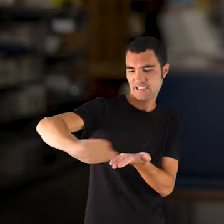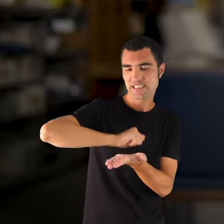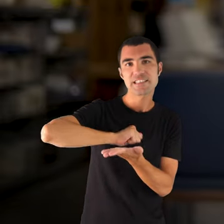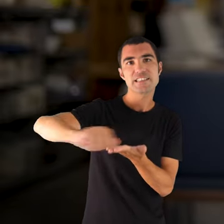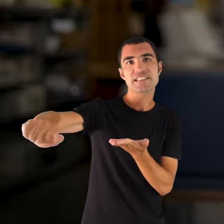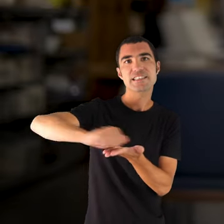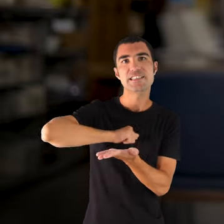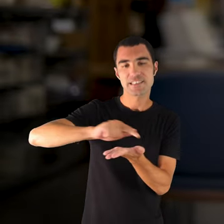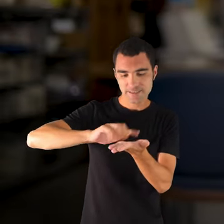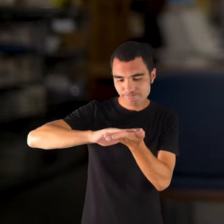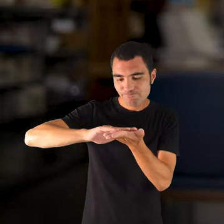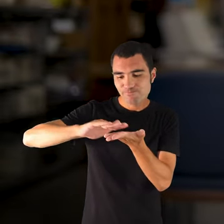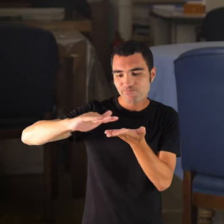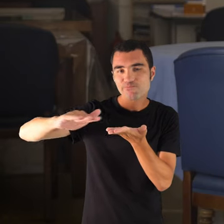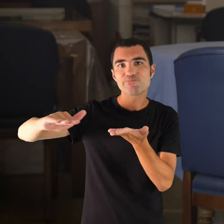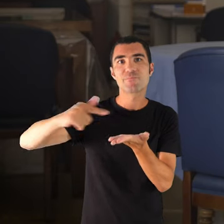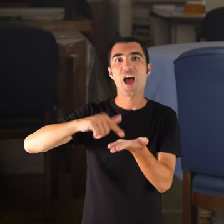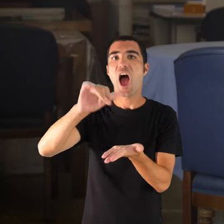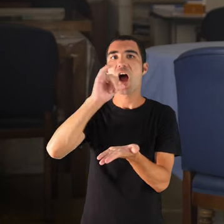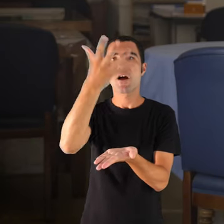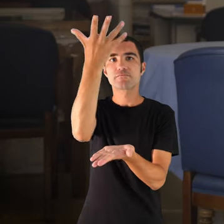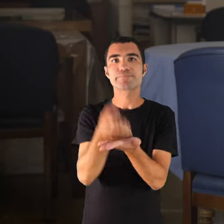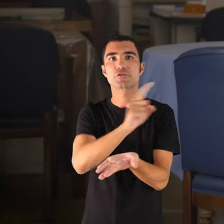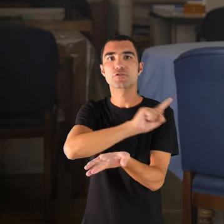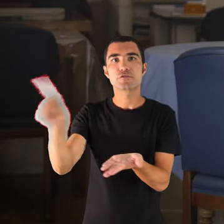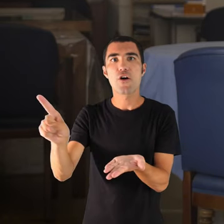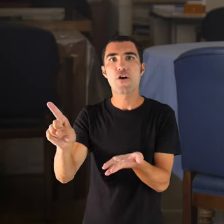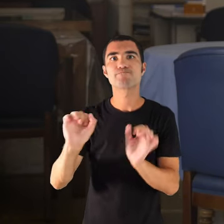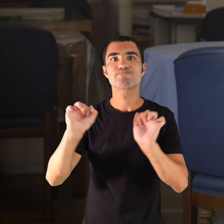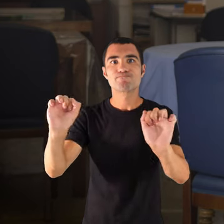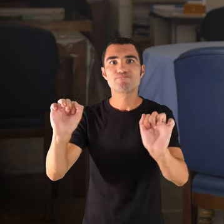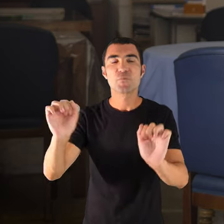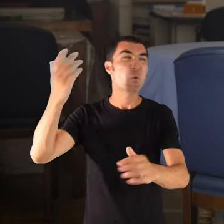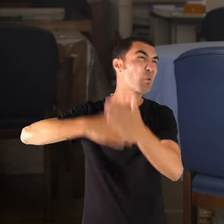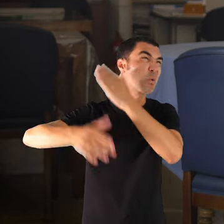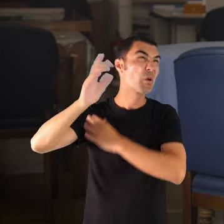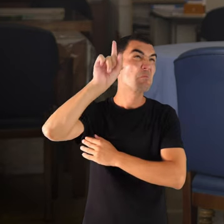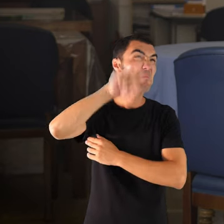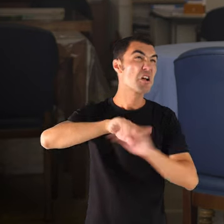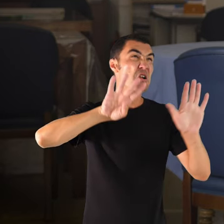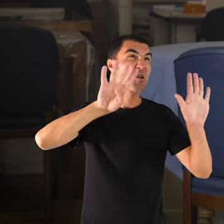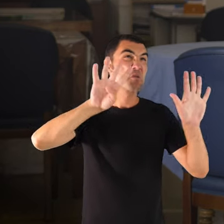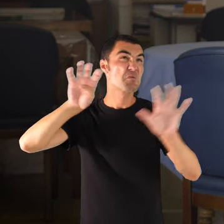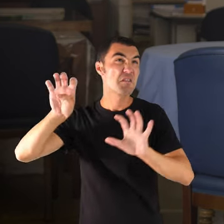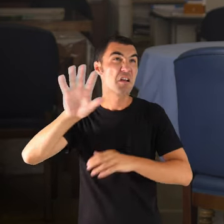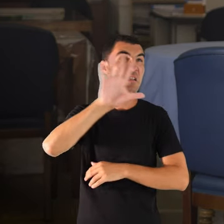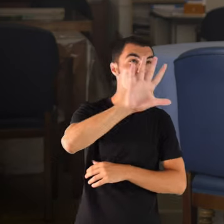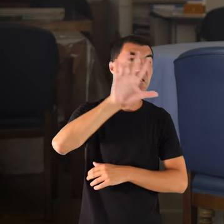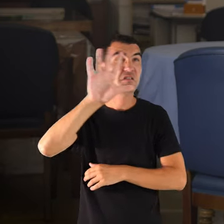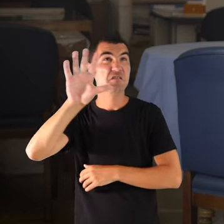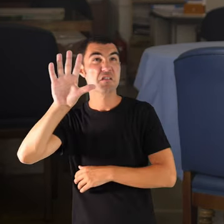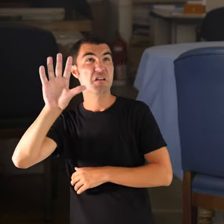no agafessin aigua. Estem parlant de 52, 53,